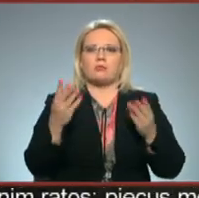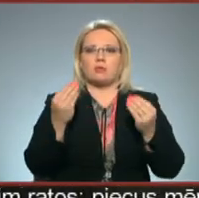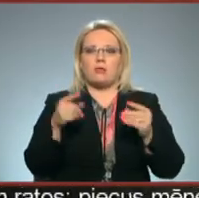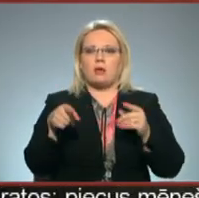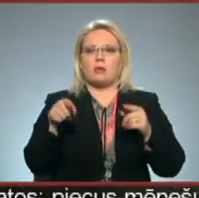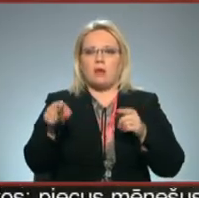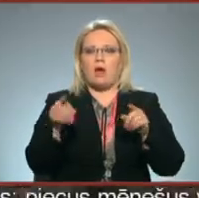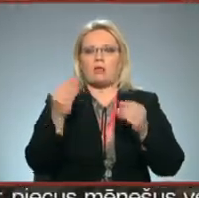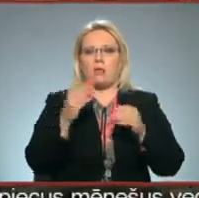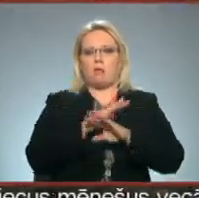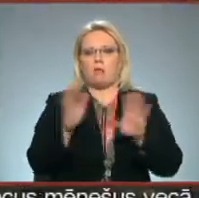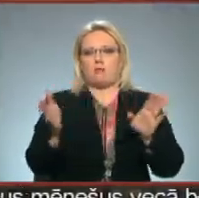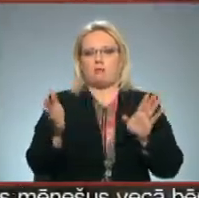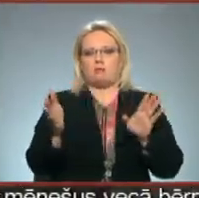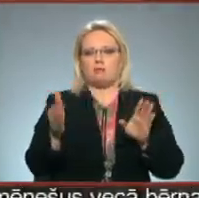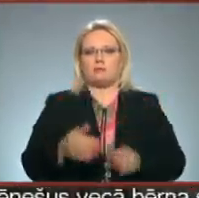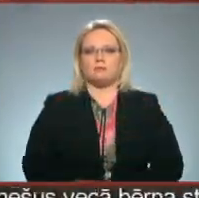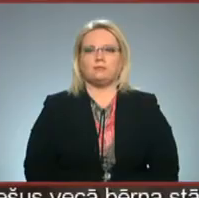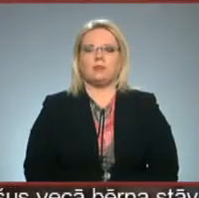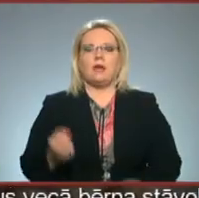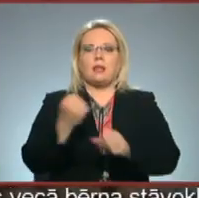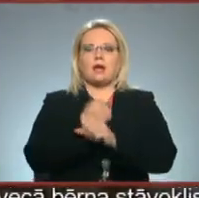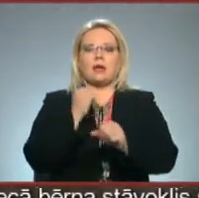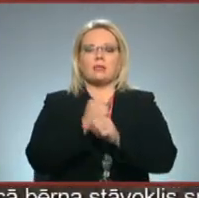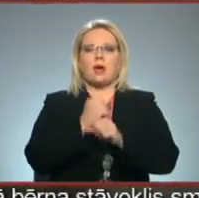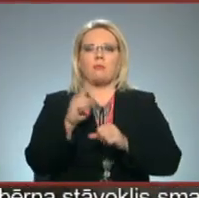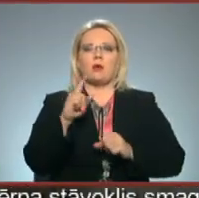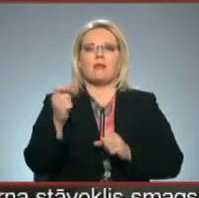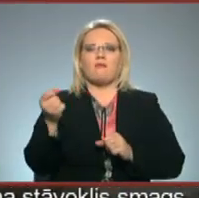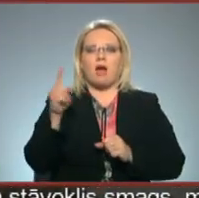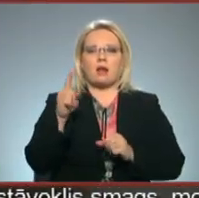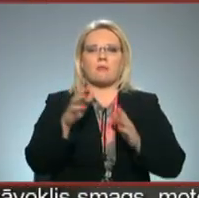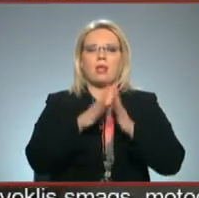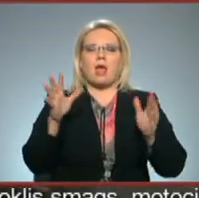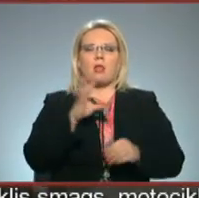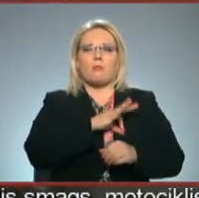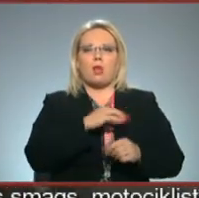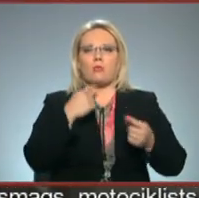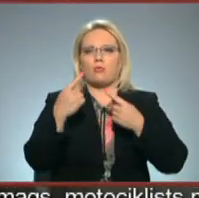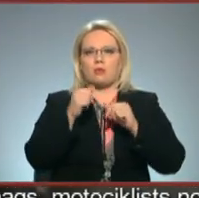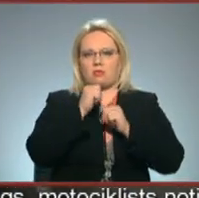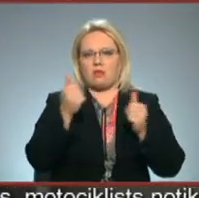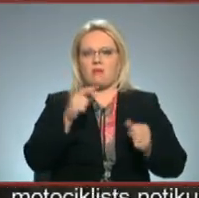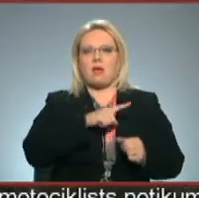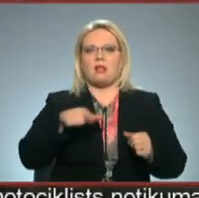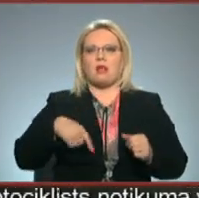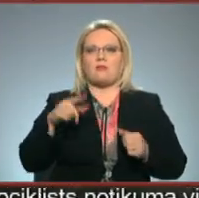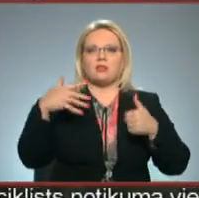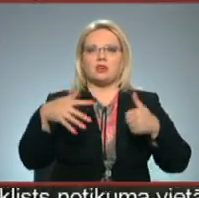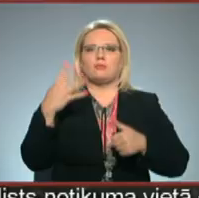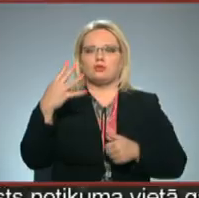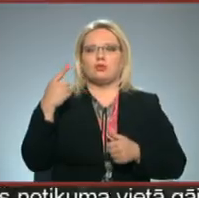tās naudas mums nebūs. Un, lai gan darba šeit ir vairāk, par lielu pēļņu runāt nevēr. Latvijā ir 64